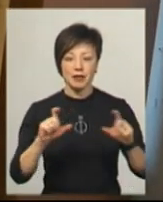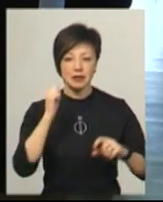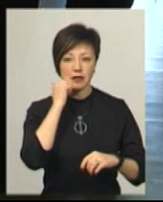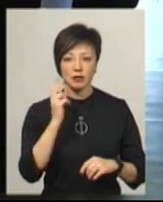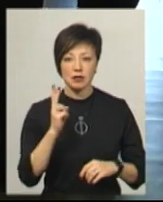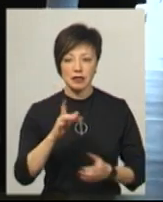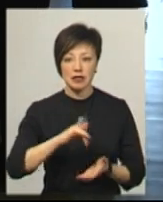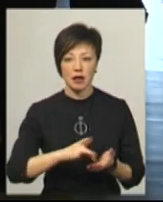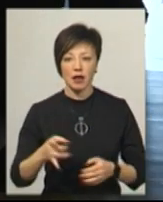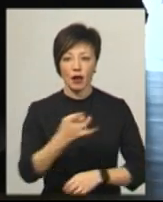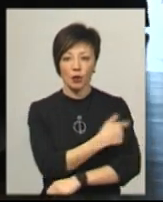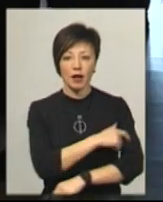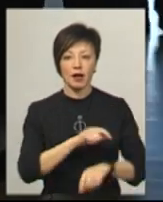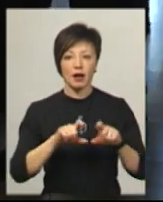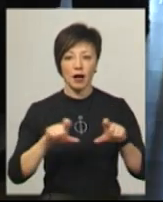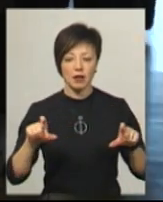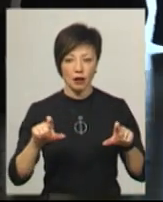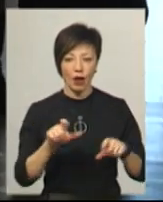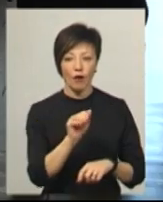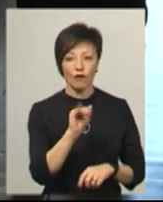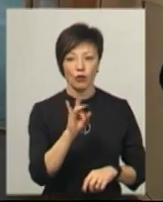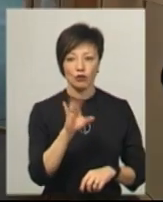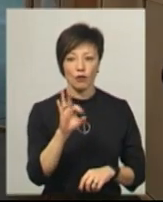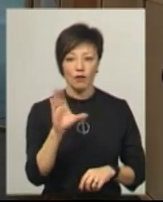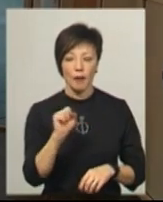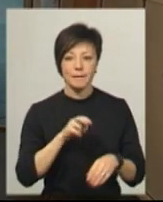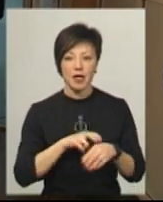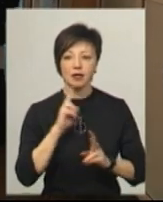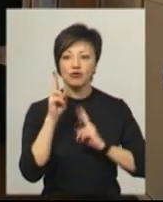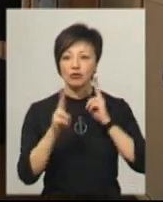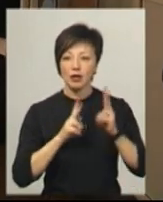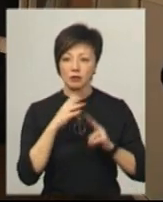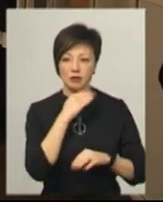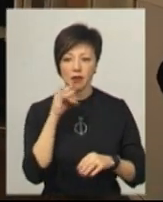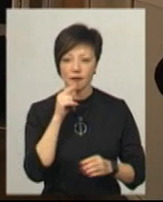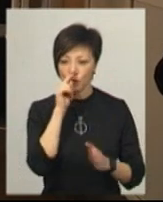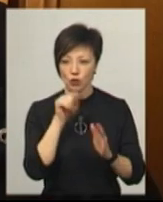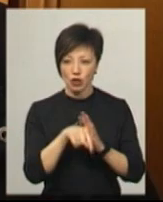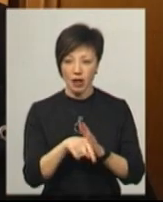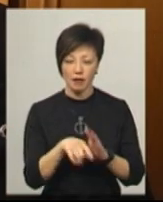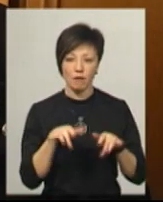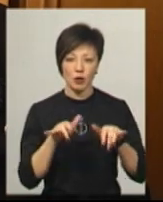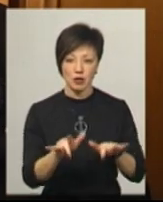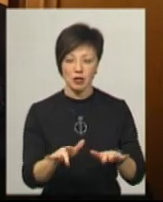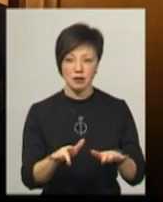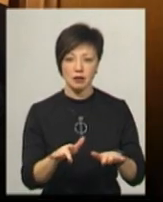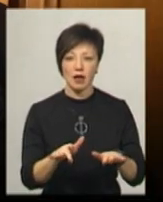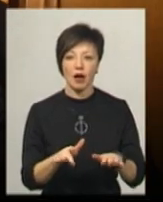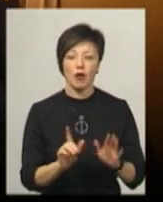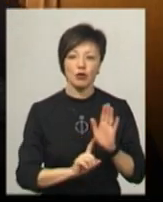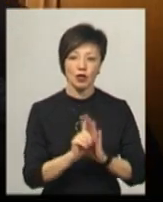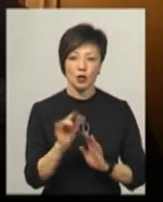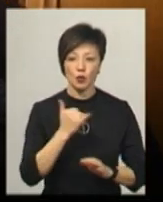Старокостянтинівська центральна районна лікарня Олену Фурсову, медики скаржилися неодноразово за втручання в виробничий процес. Почалися ці всі в нас